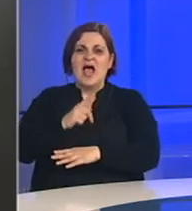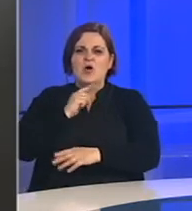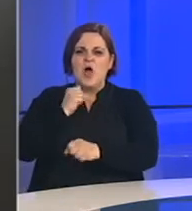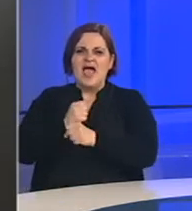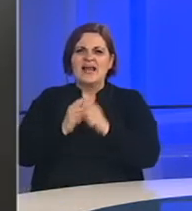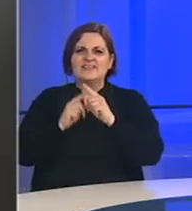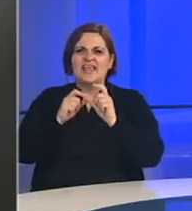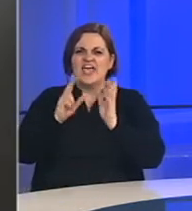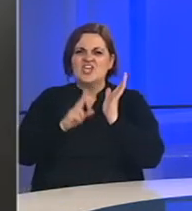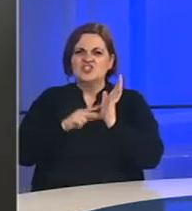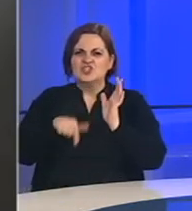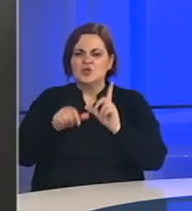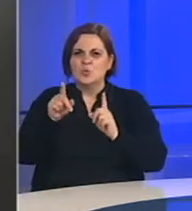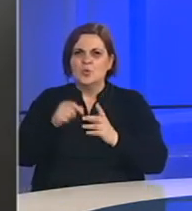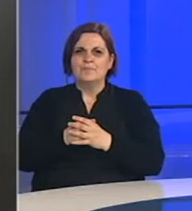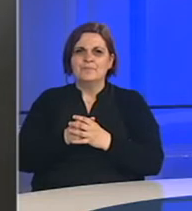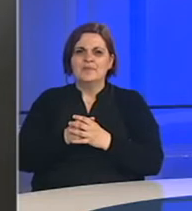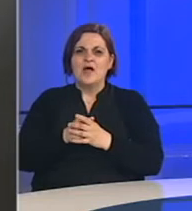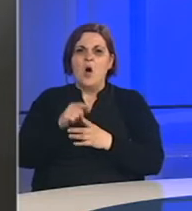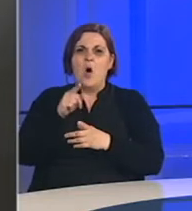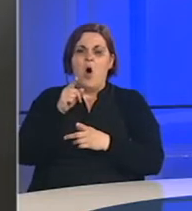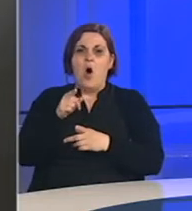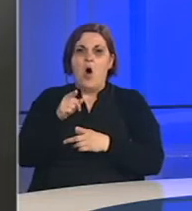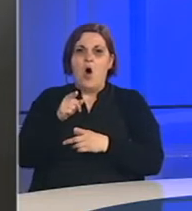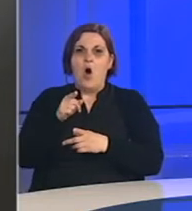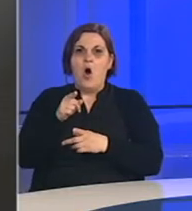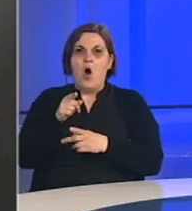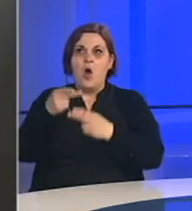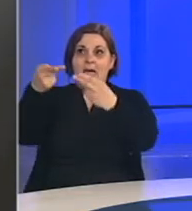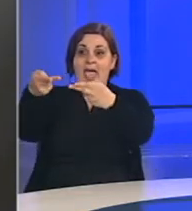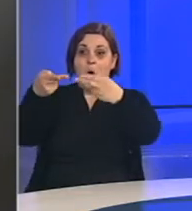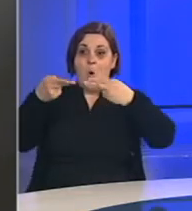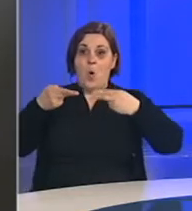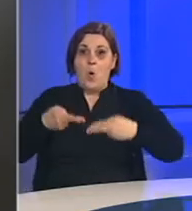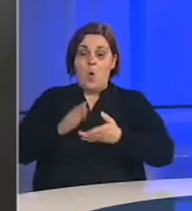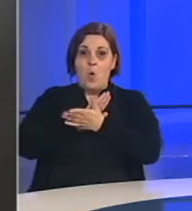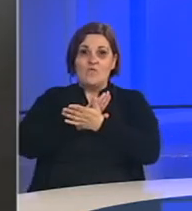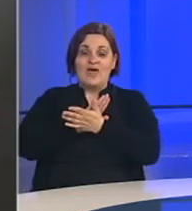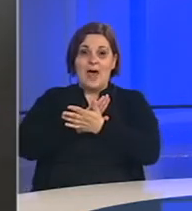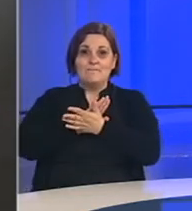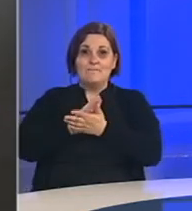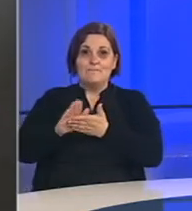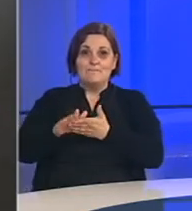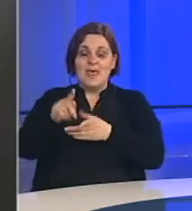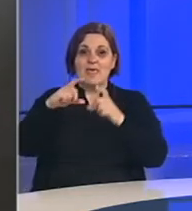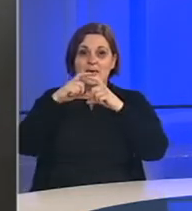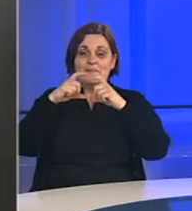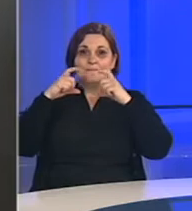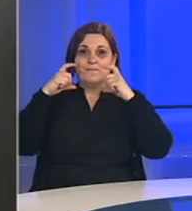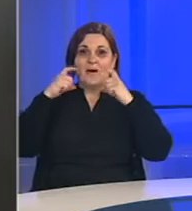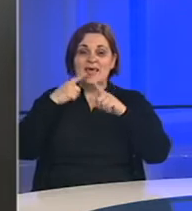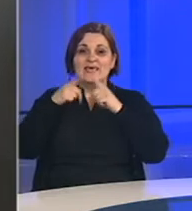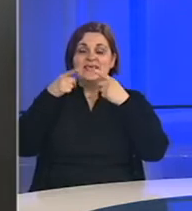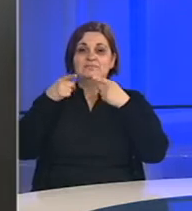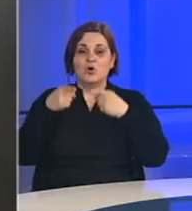Tre Re Innovation je uvezla besplatno te maske i